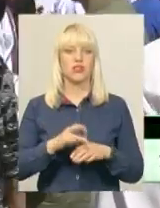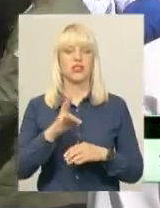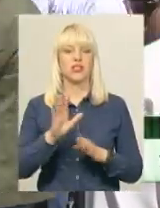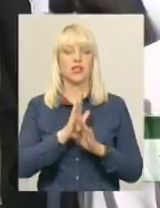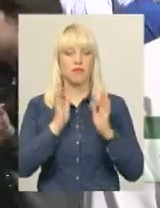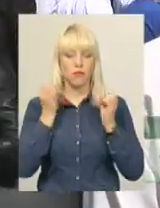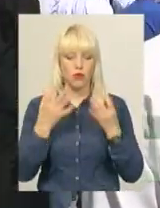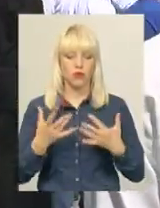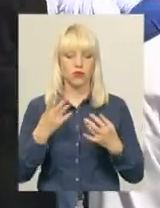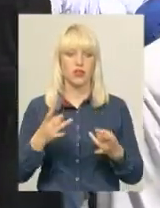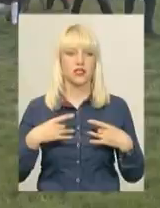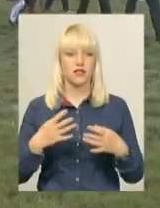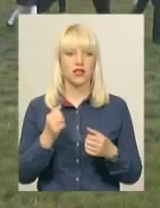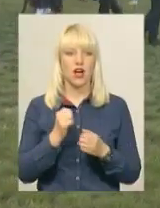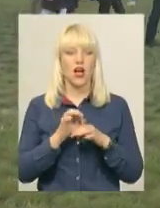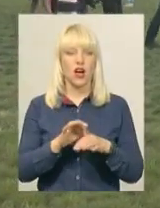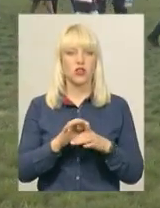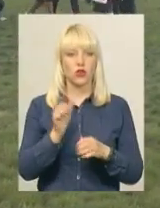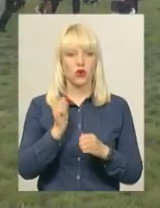свято, але ми її маємо носити кожен день.